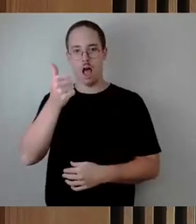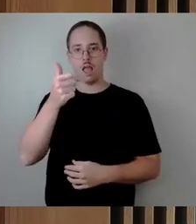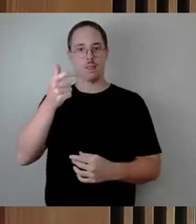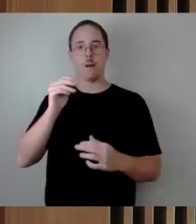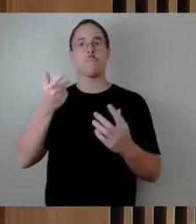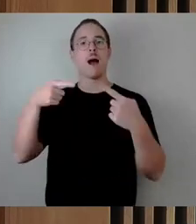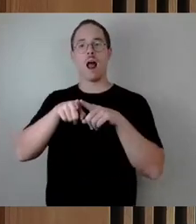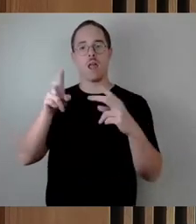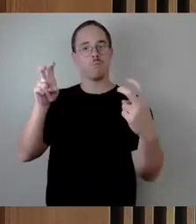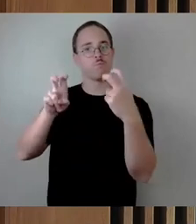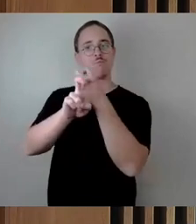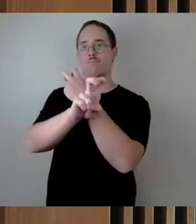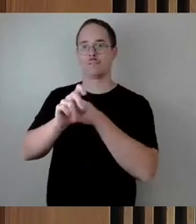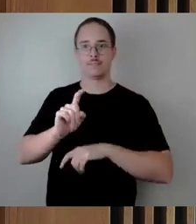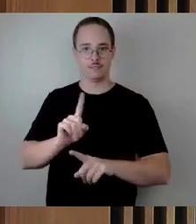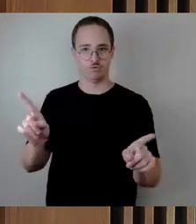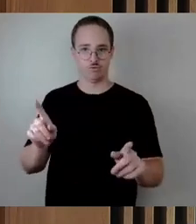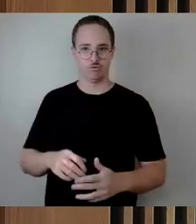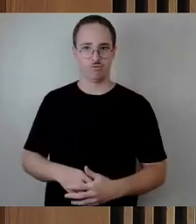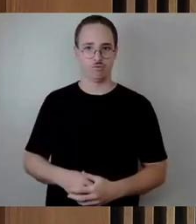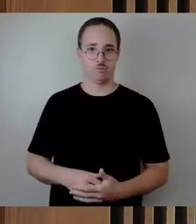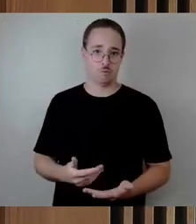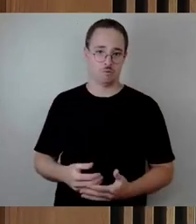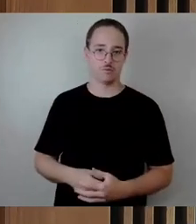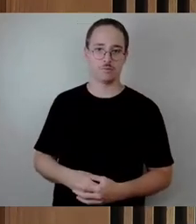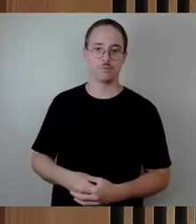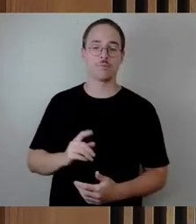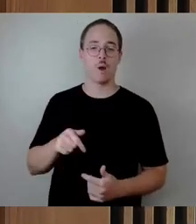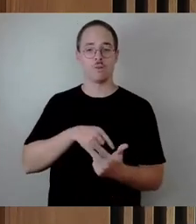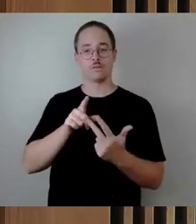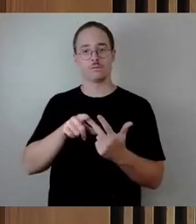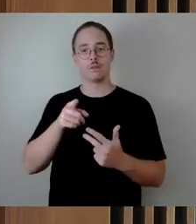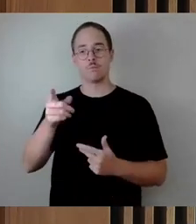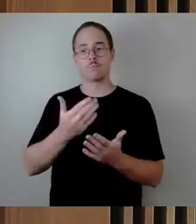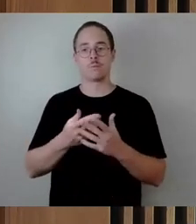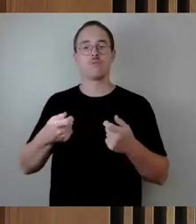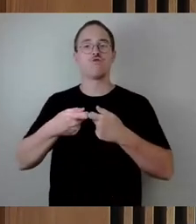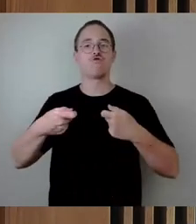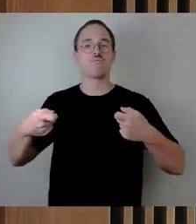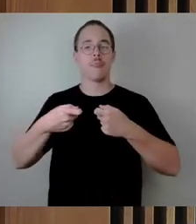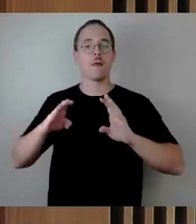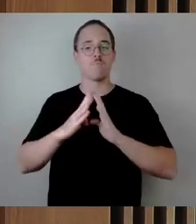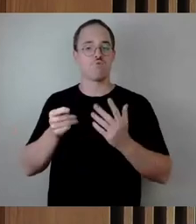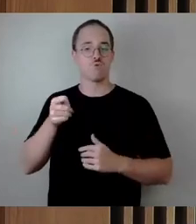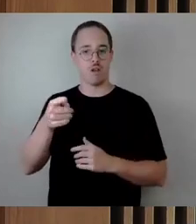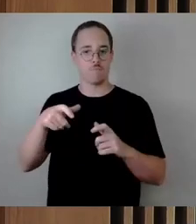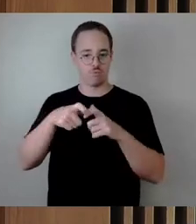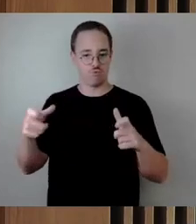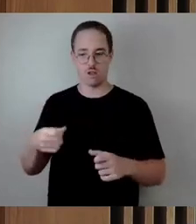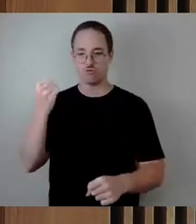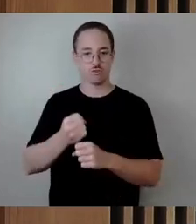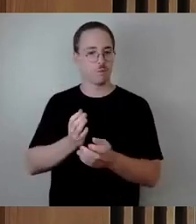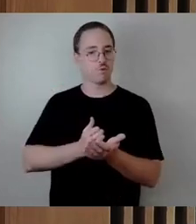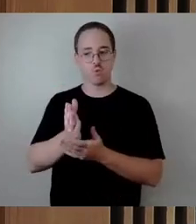immer alle Unterlagen der Brücke vorhanden, unter anderem die Spannbücher der Brücke, war das immer alles greifbar? Danke.